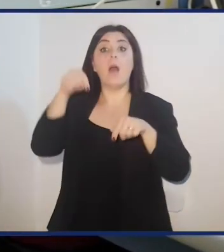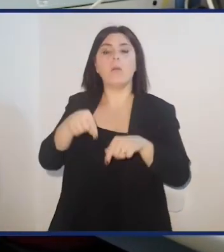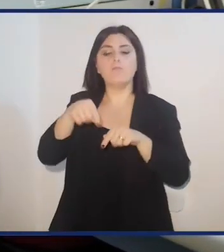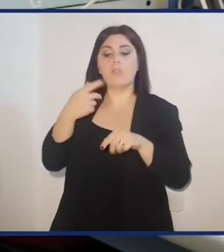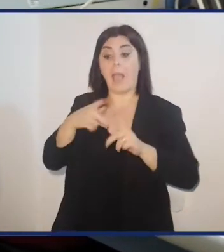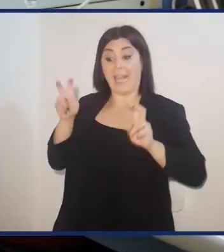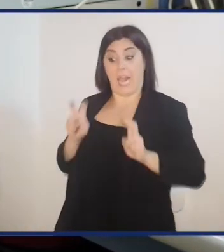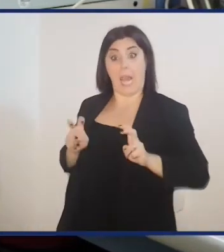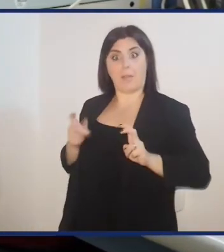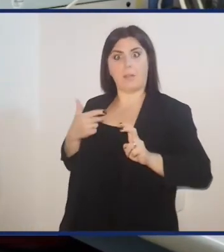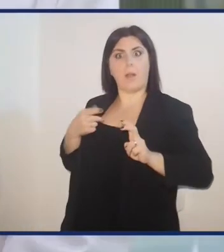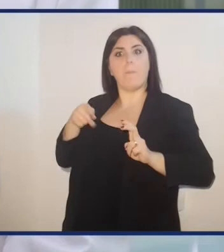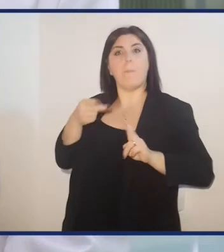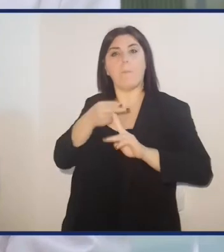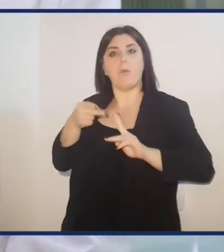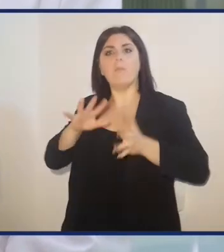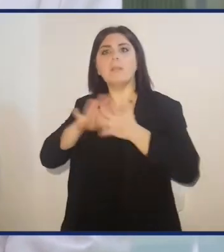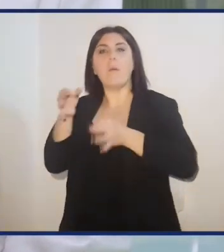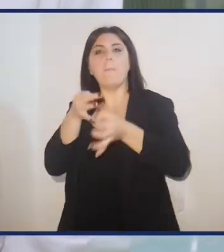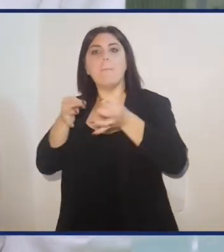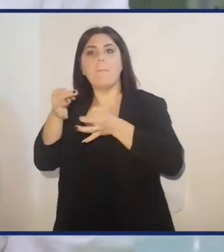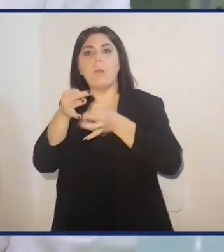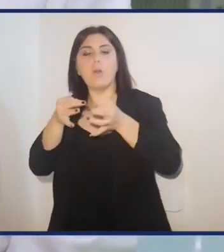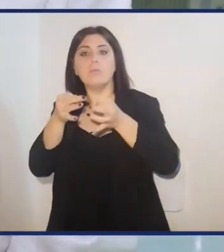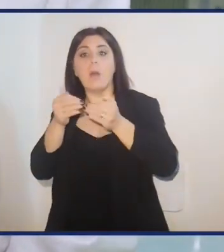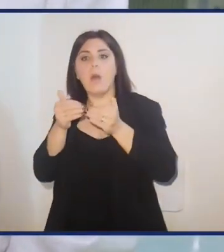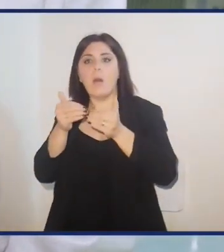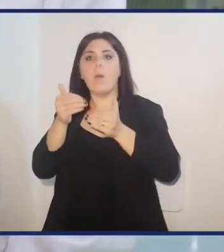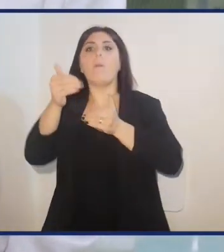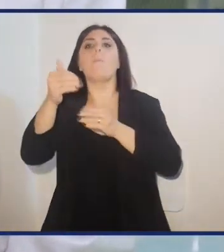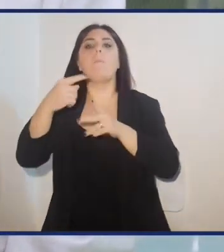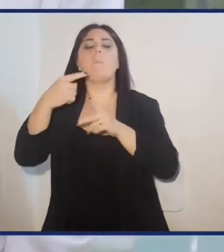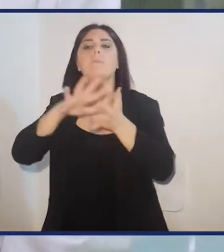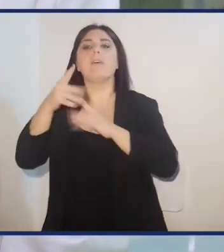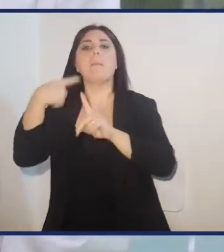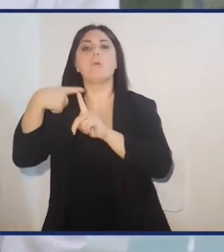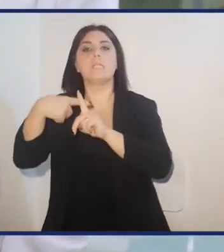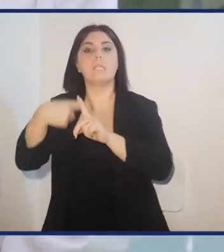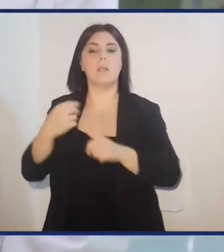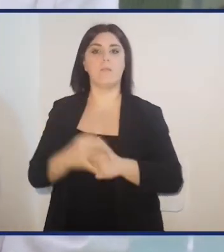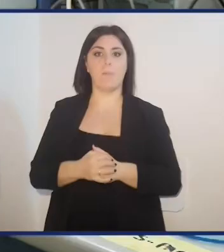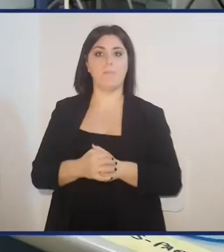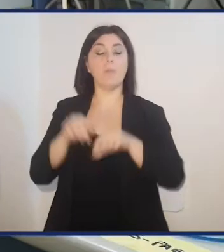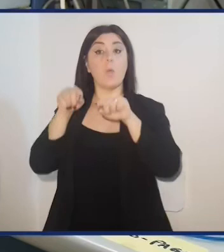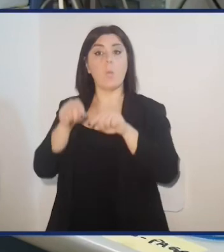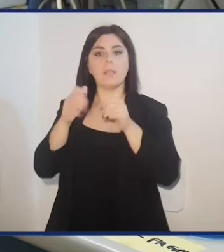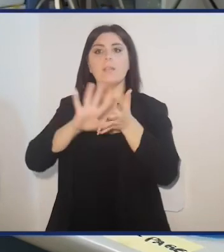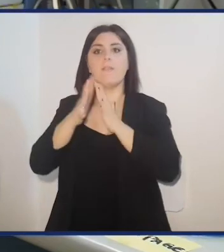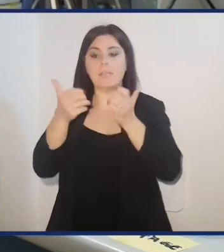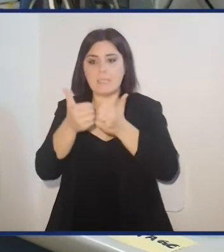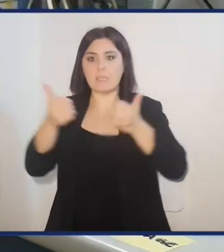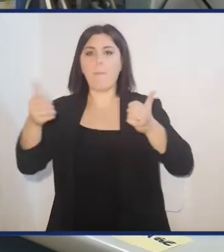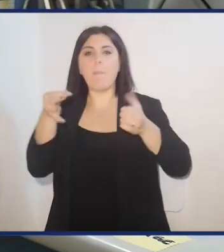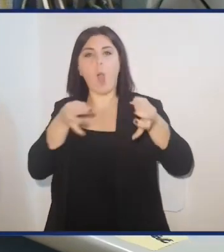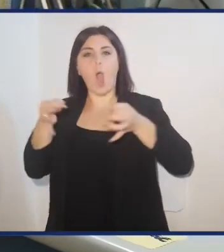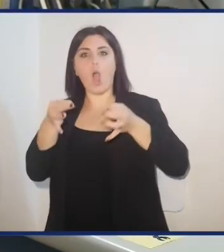In questo modo, applicando una corrente elettrica, tutte le proteine migreranno verso l'elettrodo positivo. A questo punto